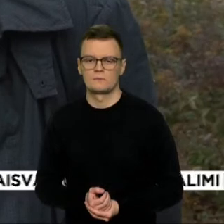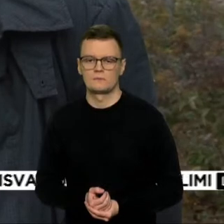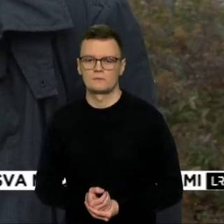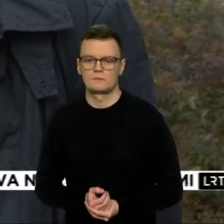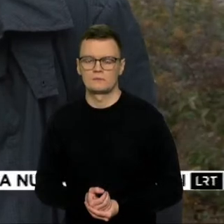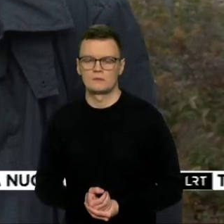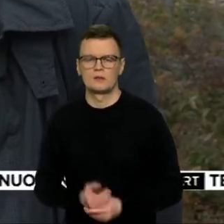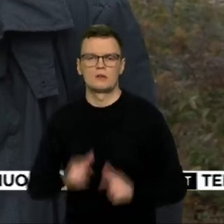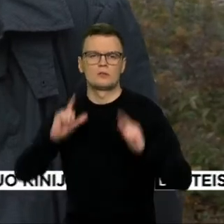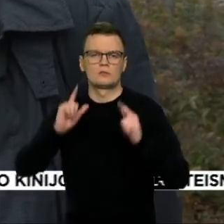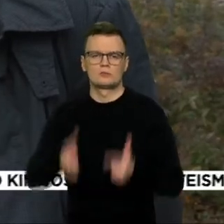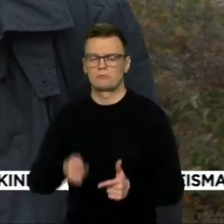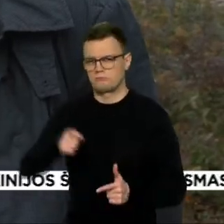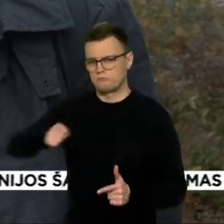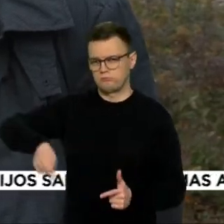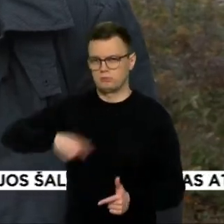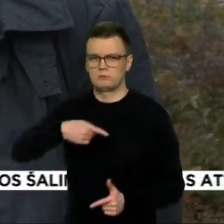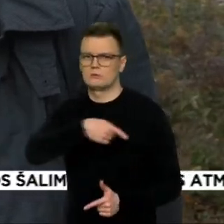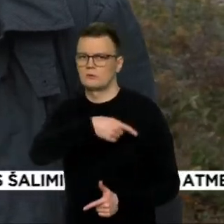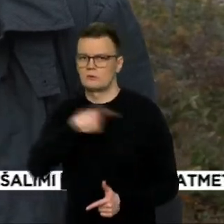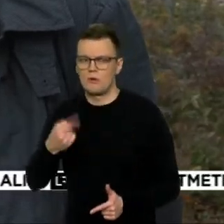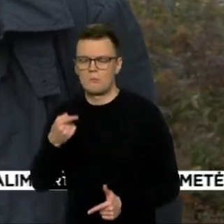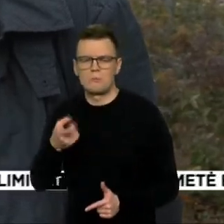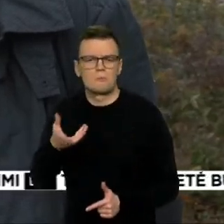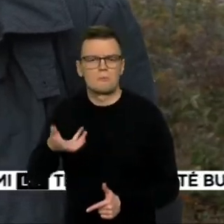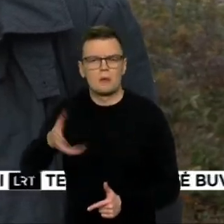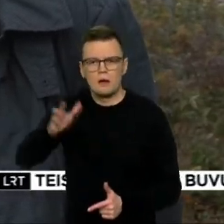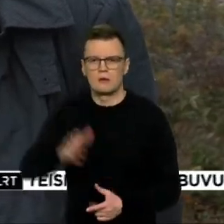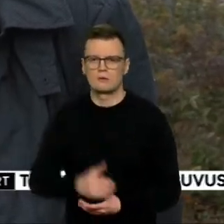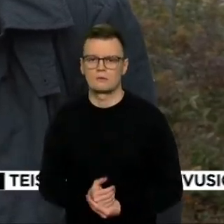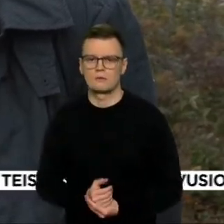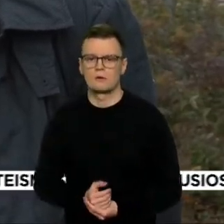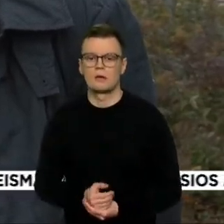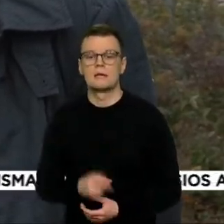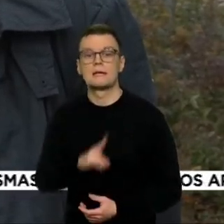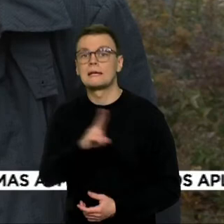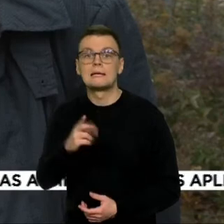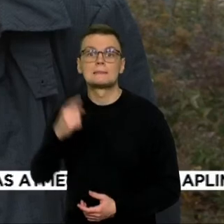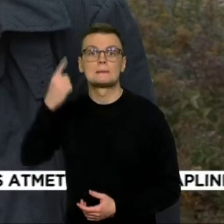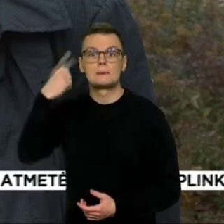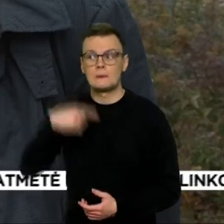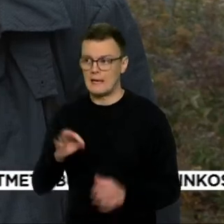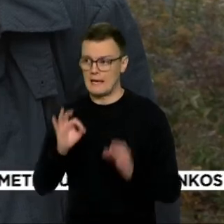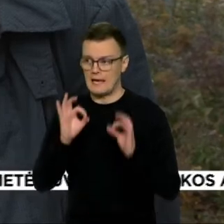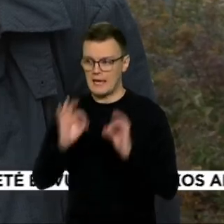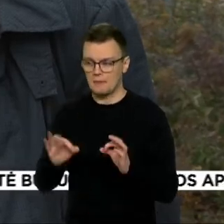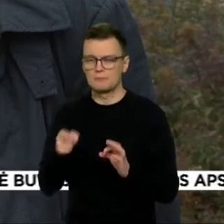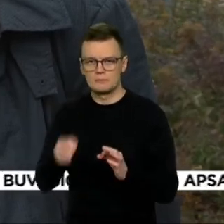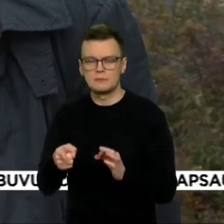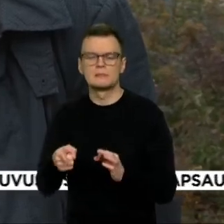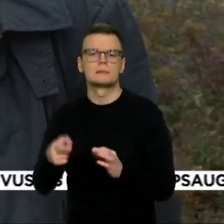dideli, ko norėtų tikėtis konservatyviai kaupimo pabaigoje investuojant į žmonės.